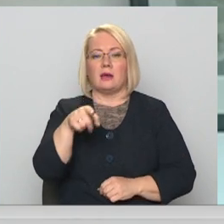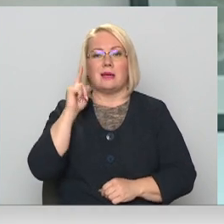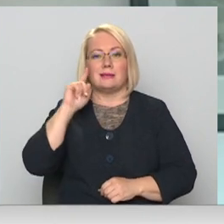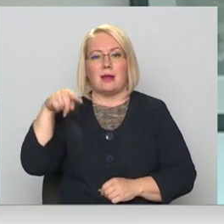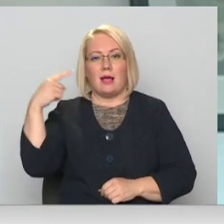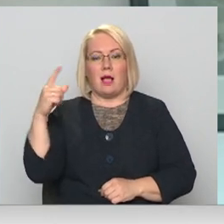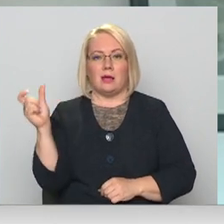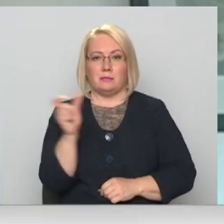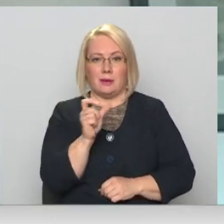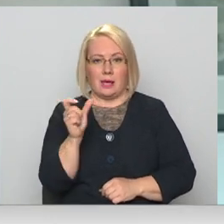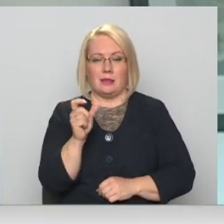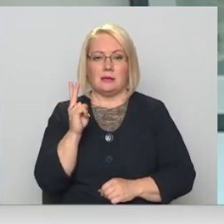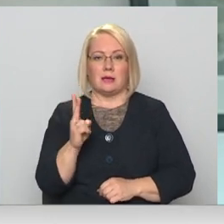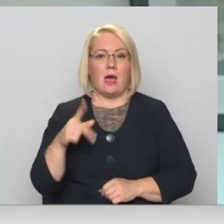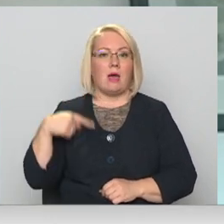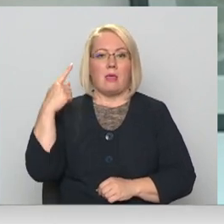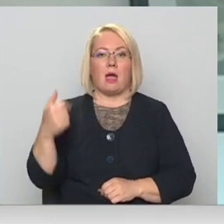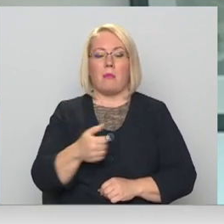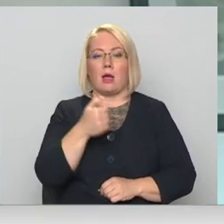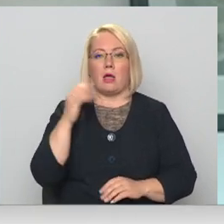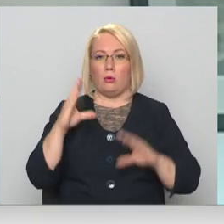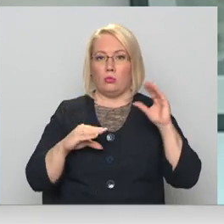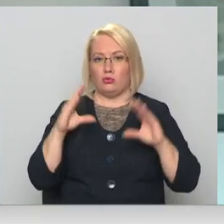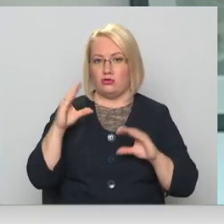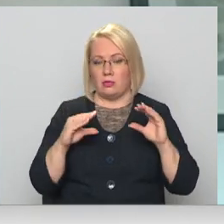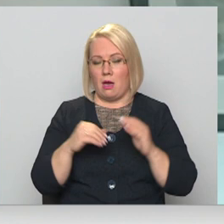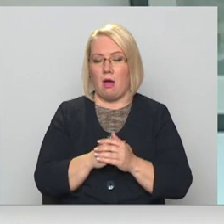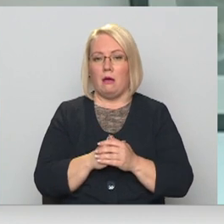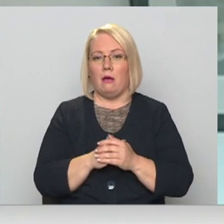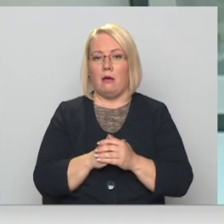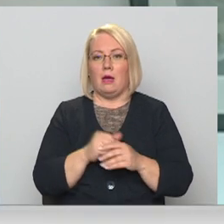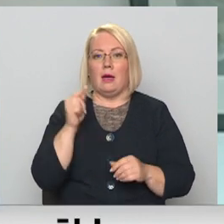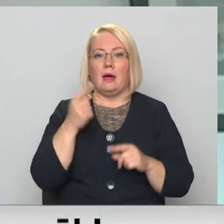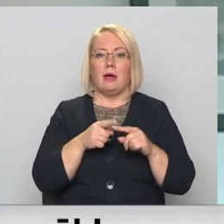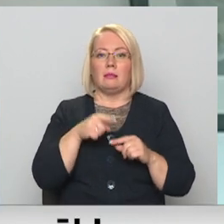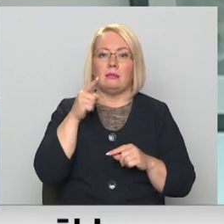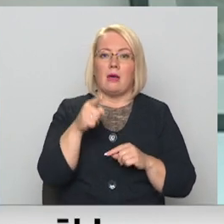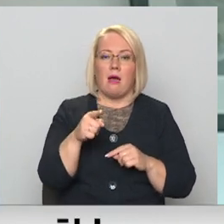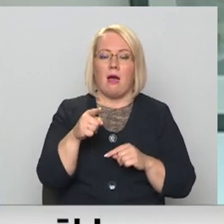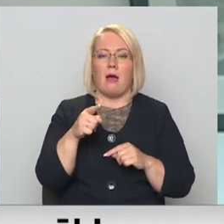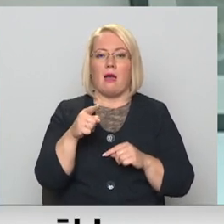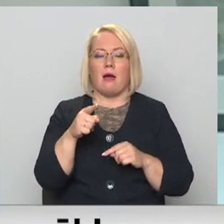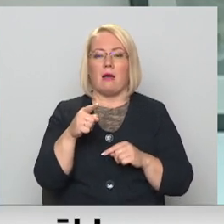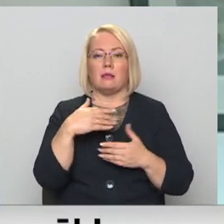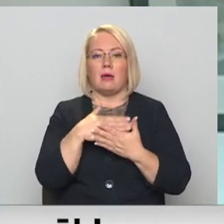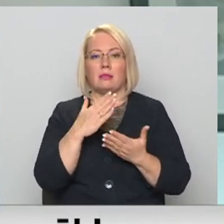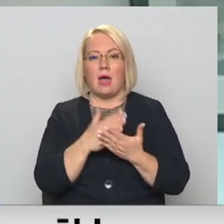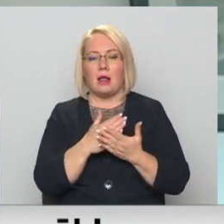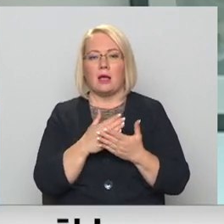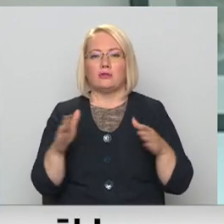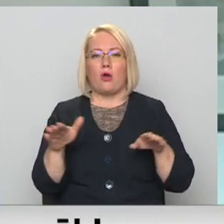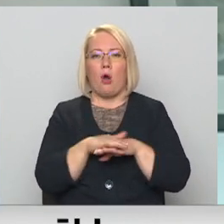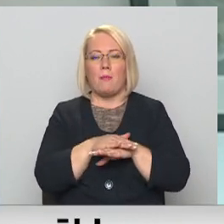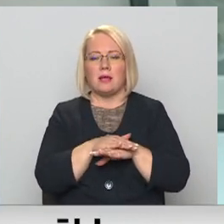pašlaik nākamā gada budžetā tādas sadaļas, kas kompensētu papildus